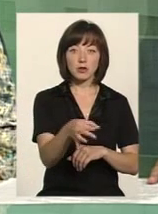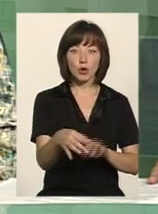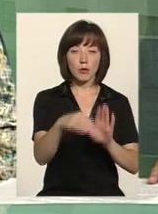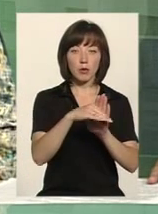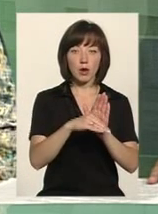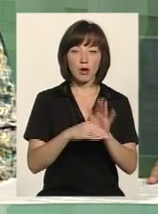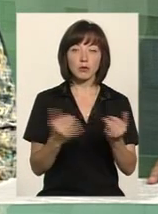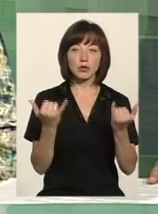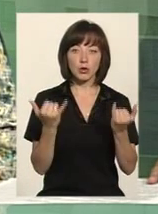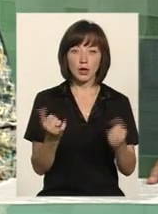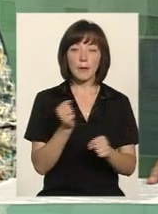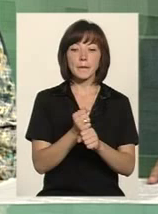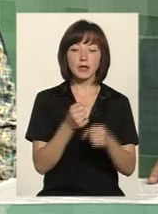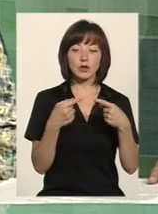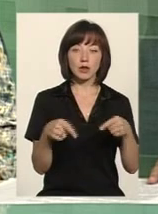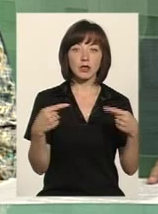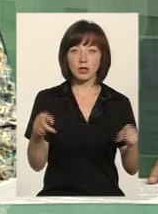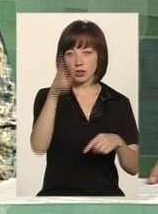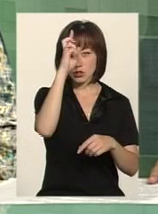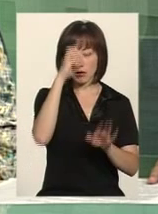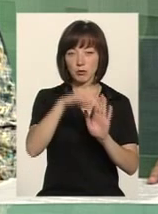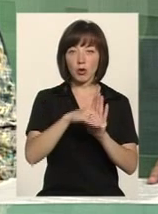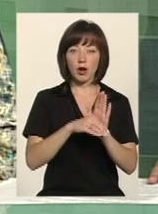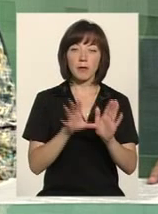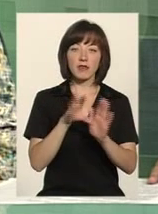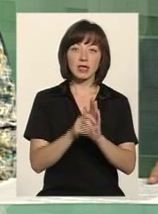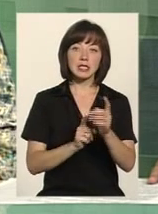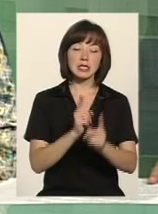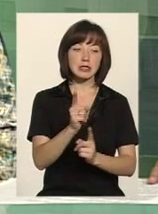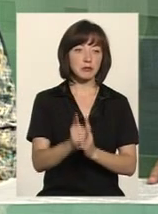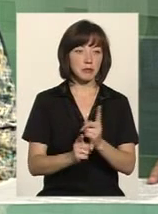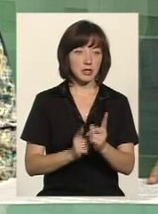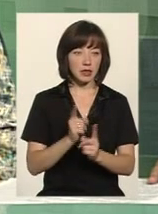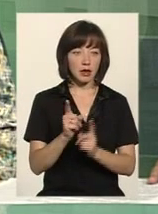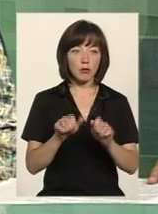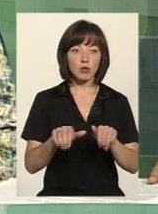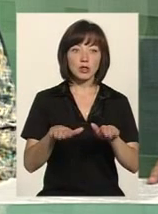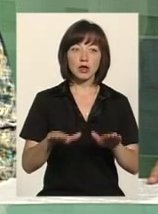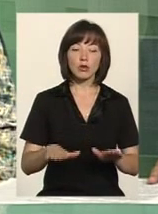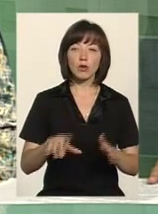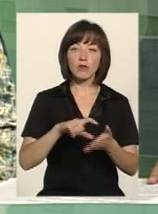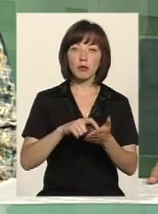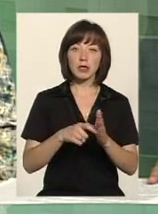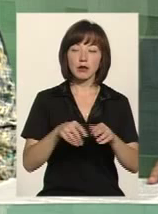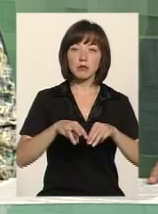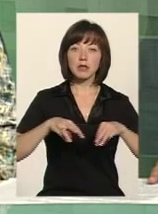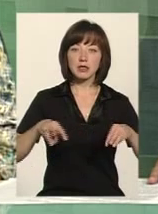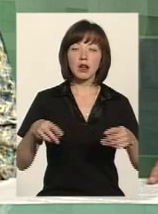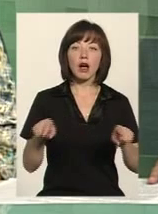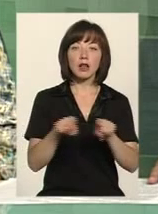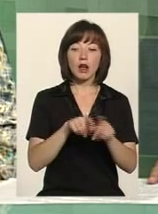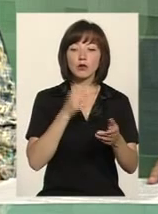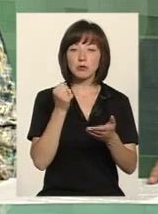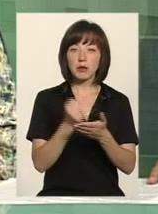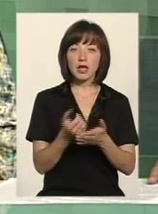програми, сьогодні і діють ряд державних програм, внесені зміни в відповідні постанови Кабінету міністрів, а також прийняті